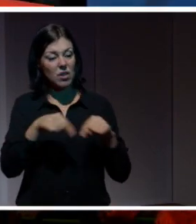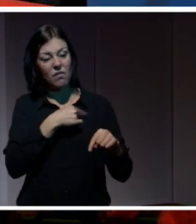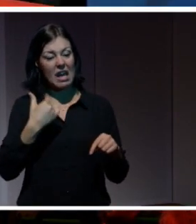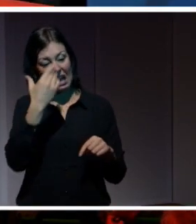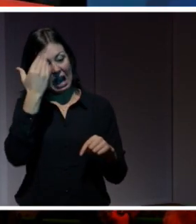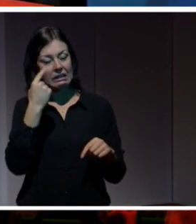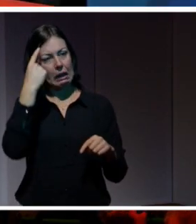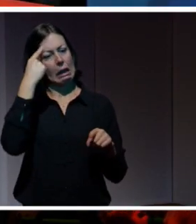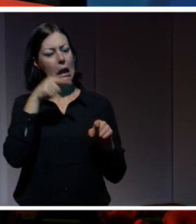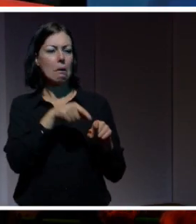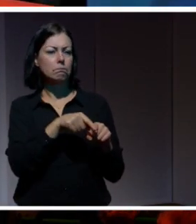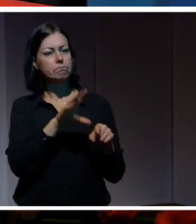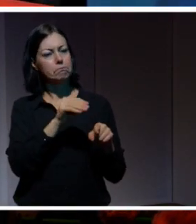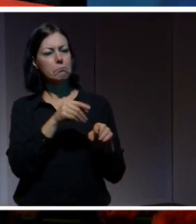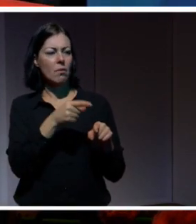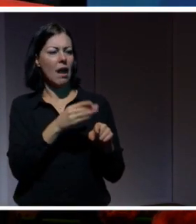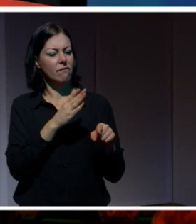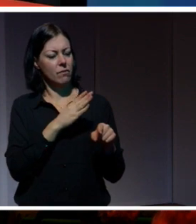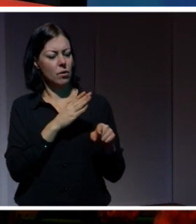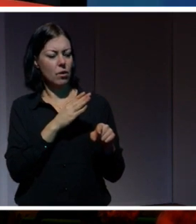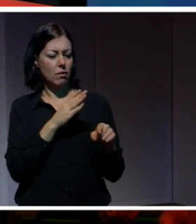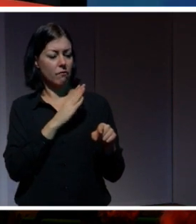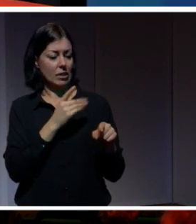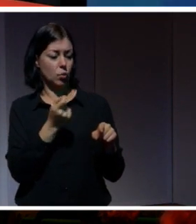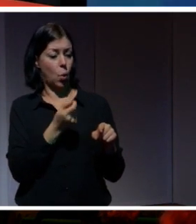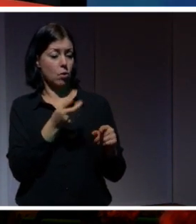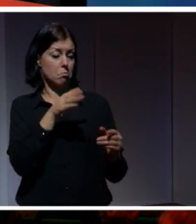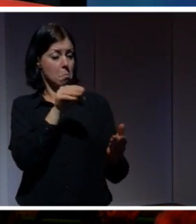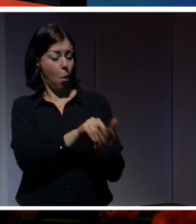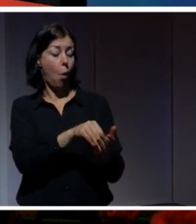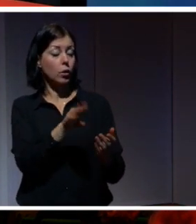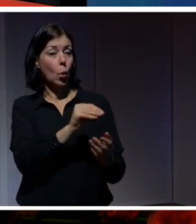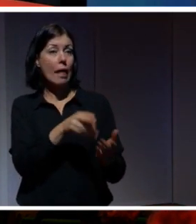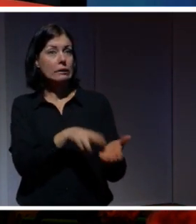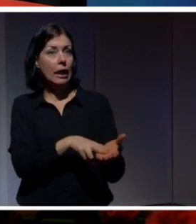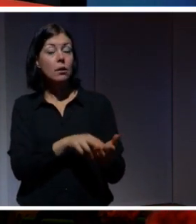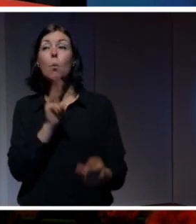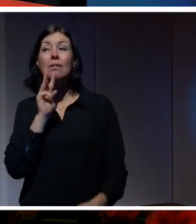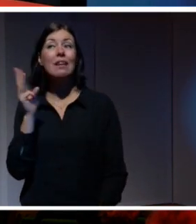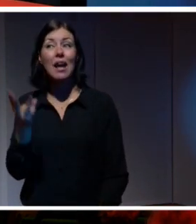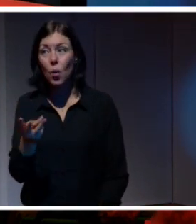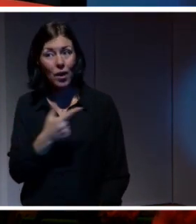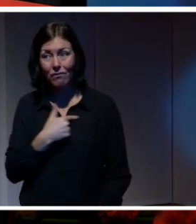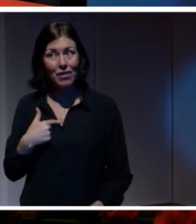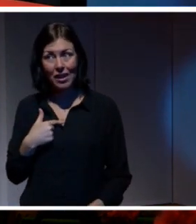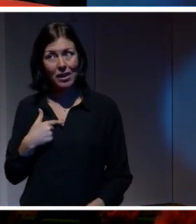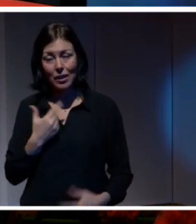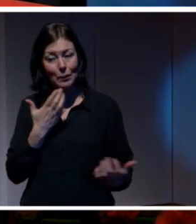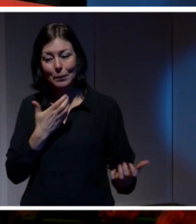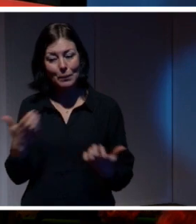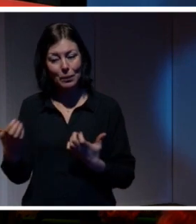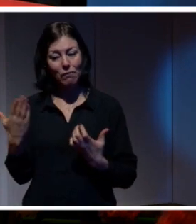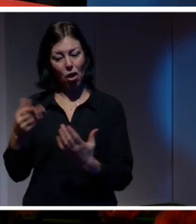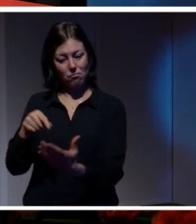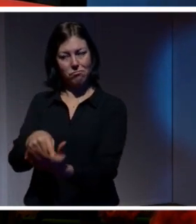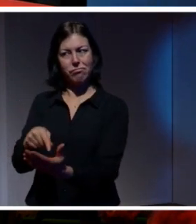tänka att den kanske var placerad i ett kontext. Men det som syntes på bilden var typ sant. Om tre år kommer vi inte att tycka att videor är sant längre. Och då måste